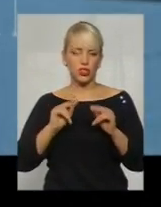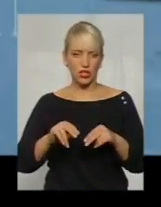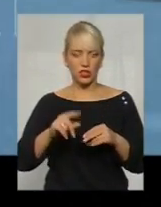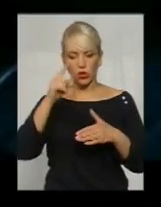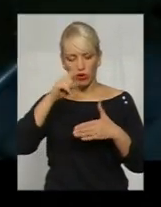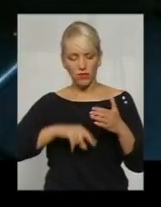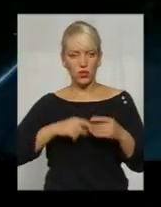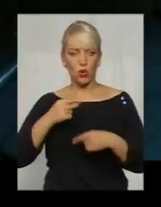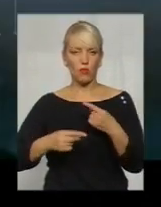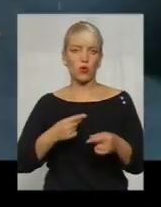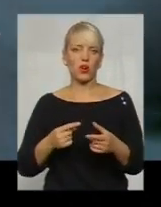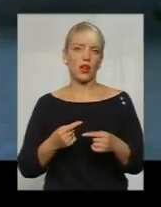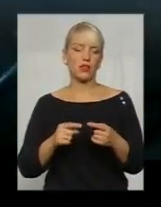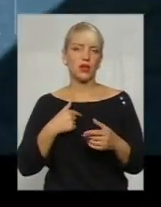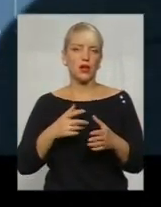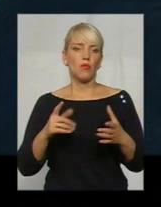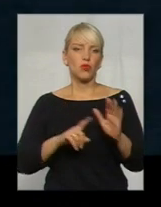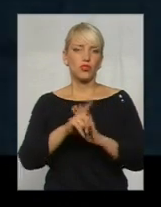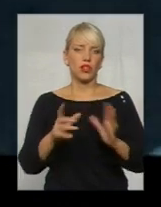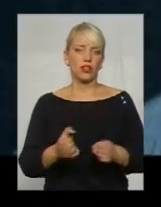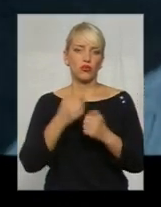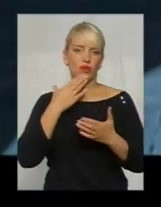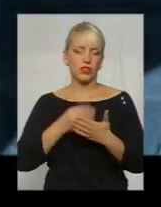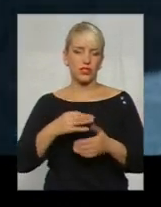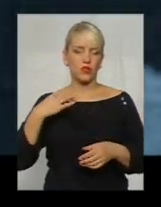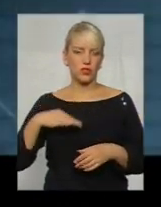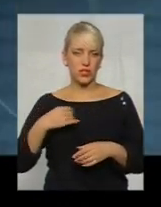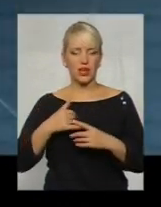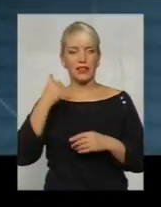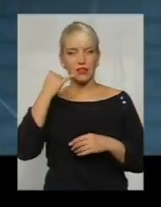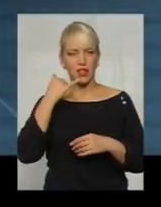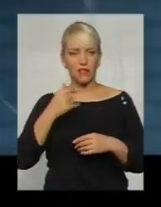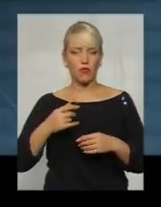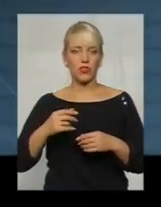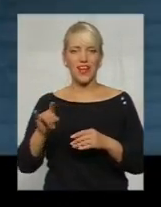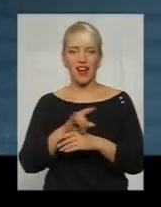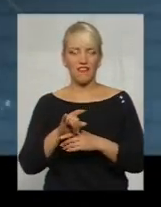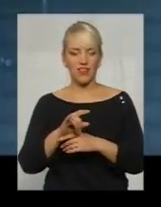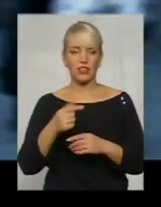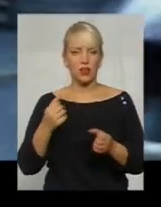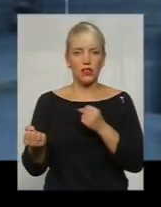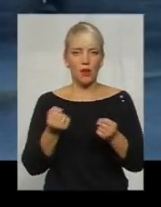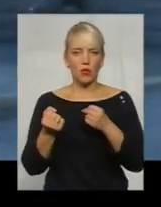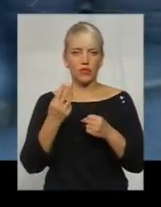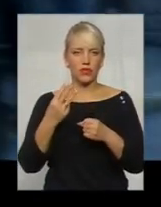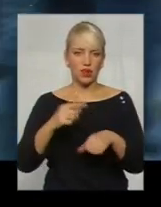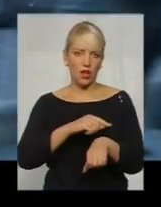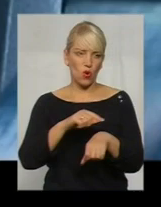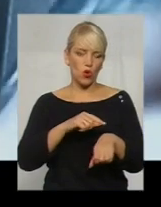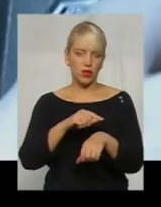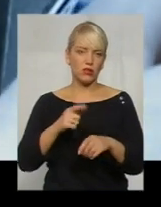кинулися рятувати синів. Уявіть собі, телефонний аферист тримав у напрузі стареньких протягом трьох годин,